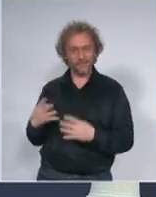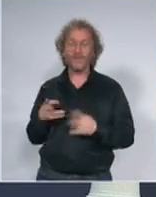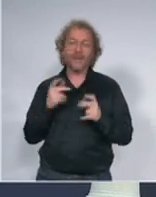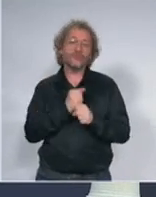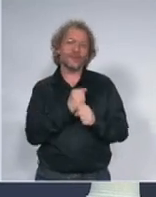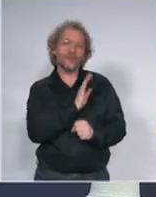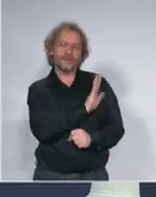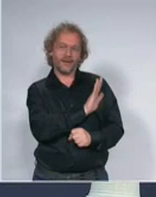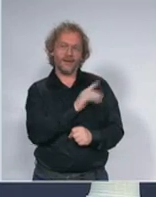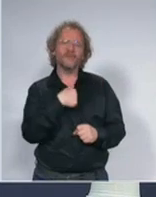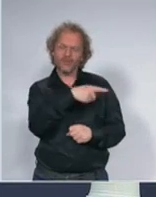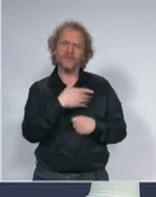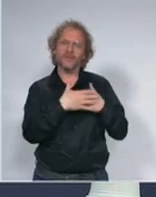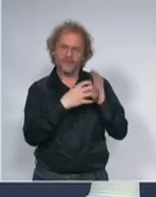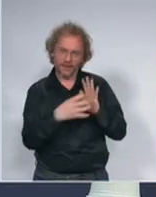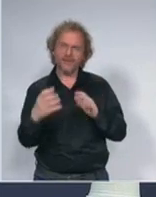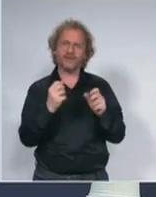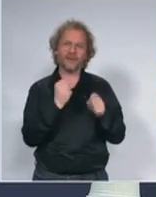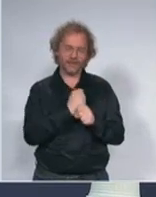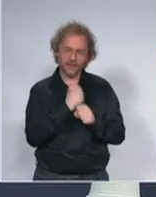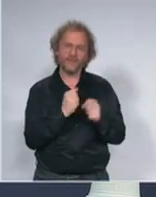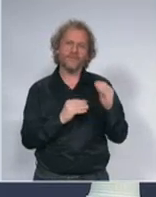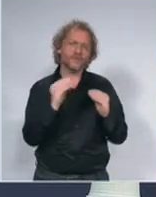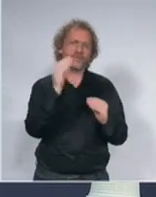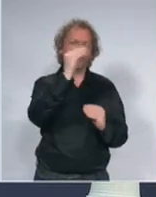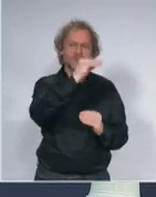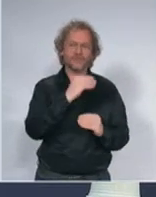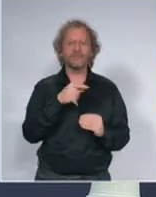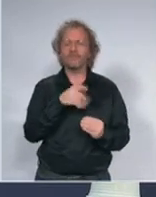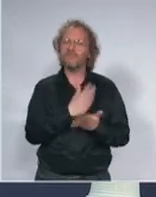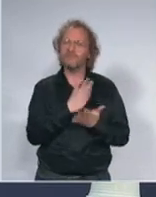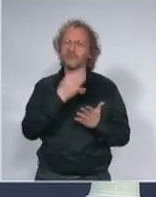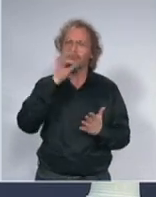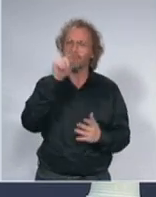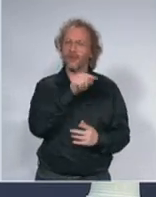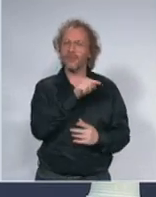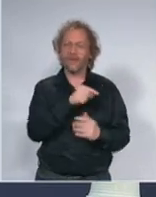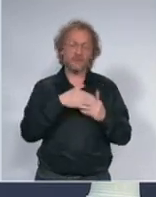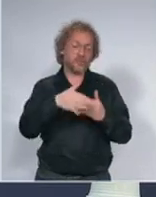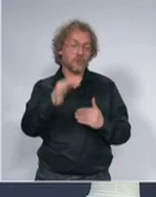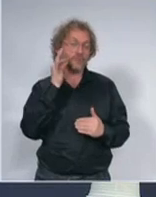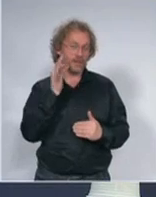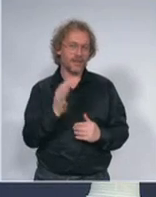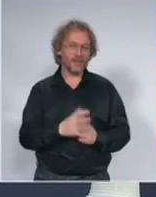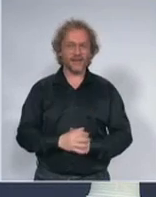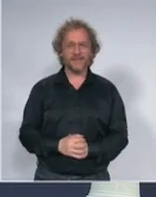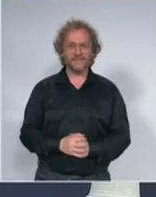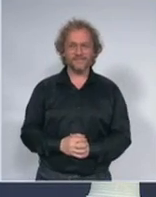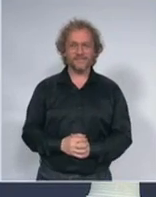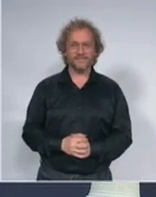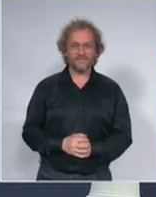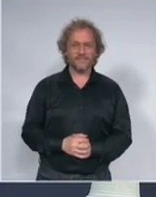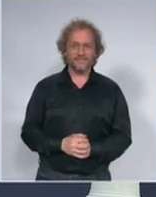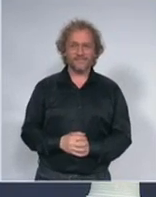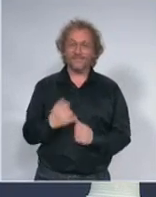intenzivno radimo ne prestajemo mislim da će to biti sve bolje i u narednim danima i da ćemo imati sve više i